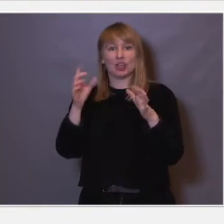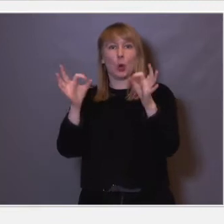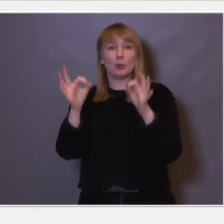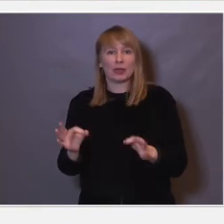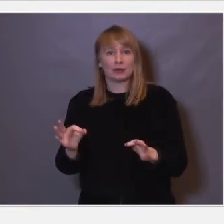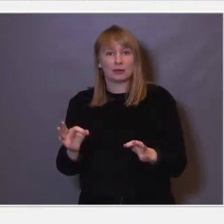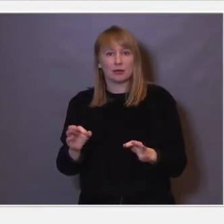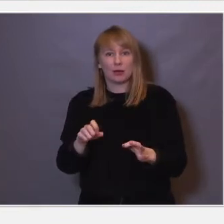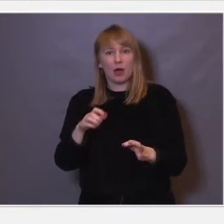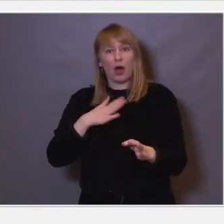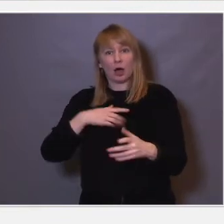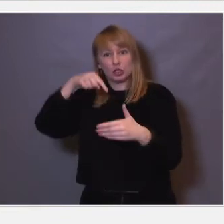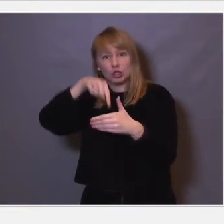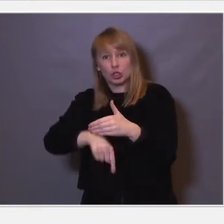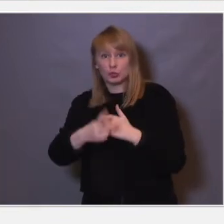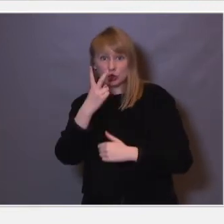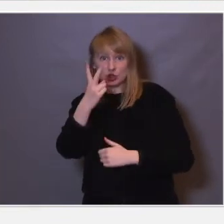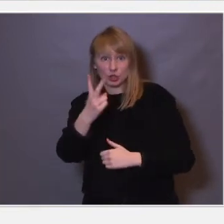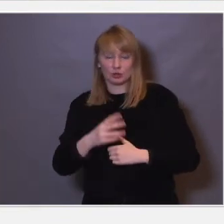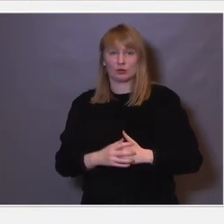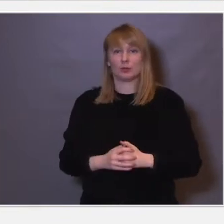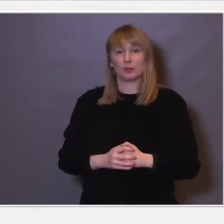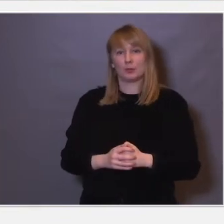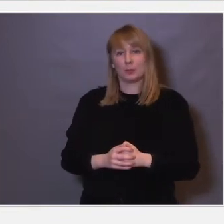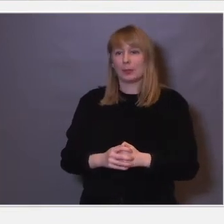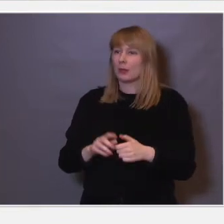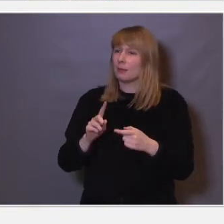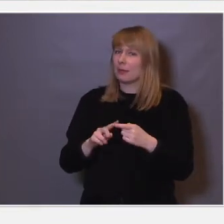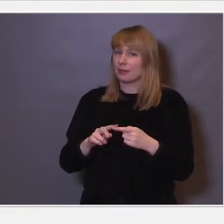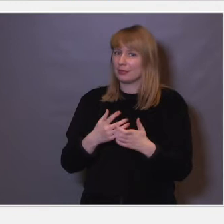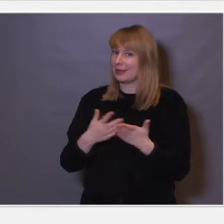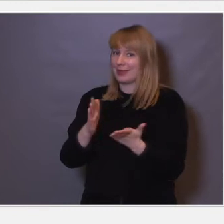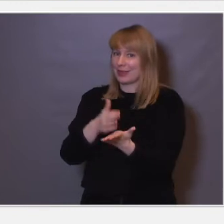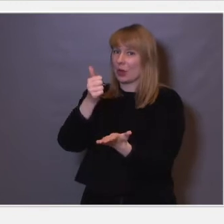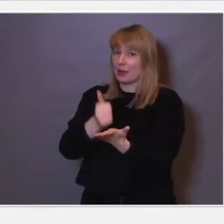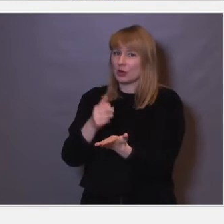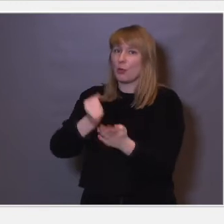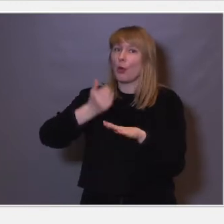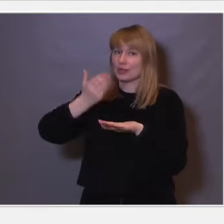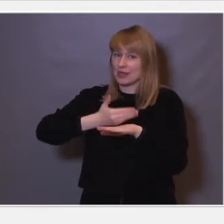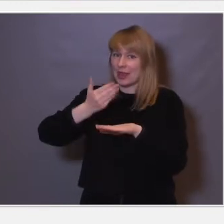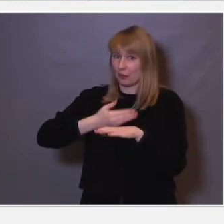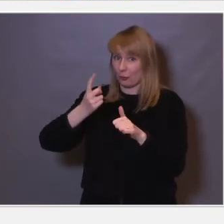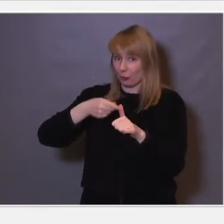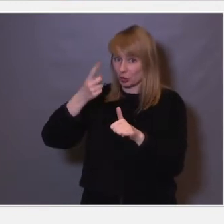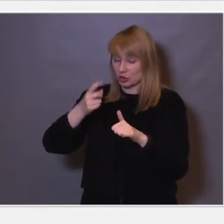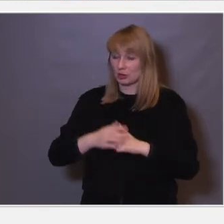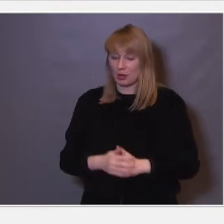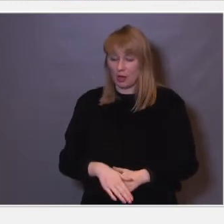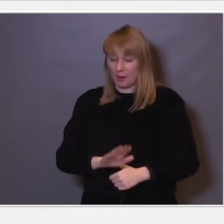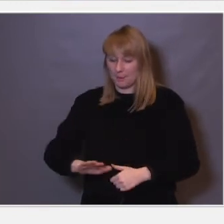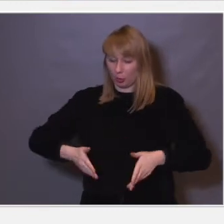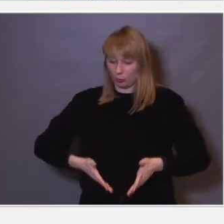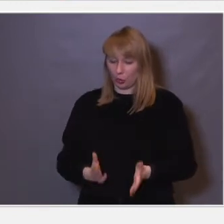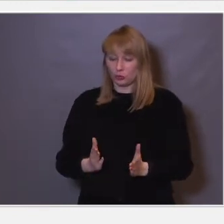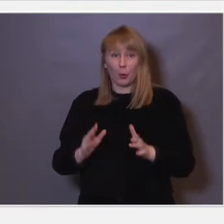kan få dybdesyn. Men dette her er ikke etablert før vi trener det. Så når barna er født,